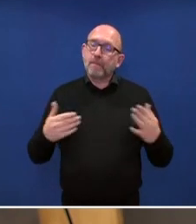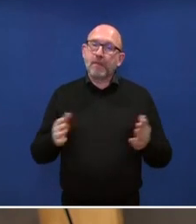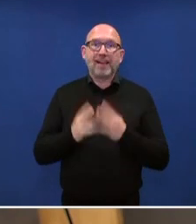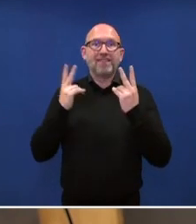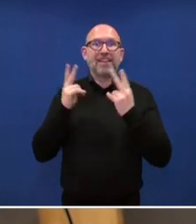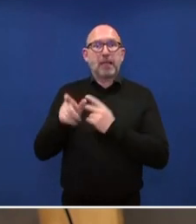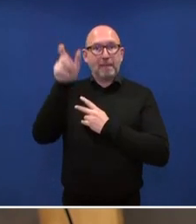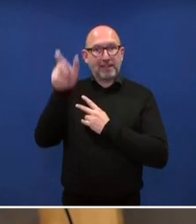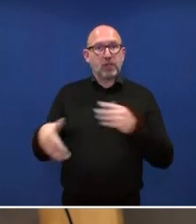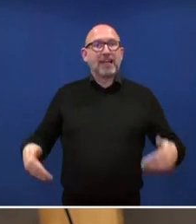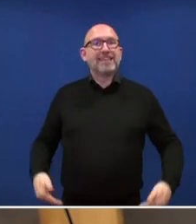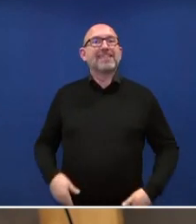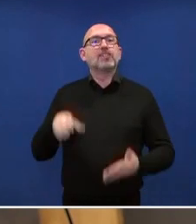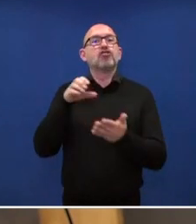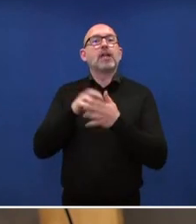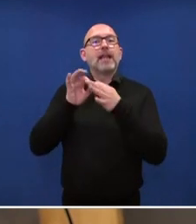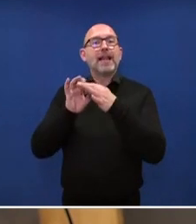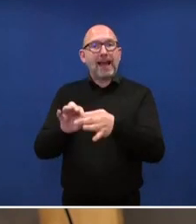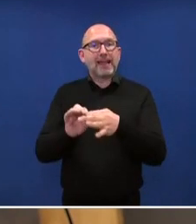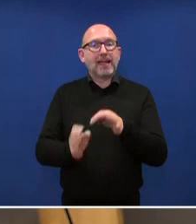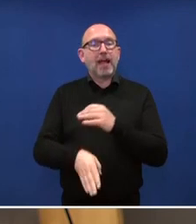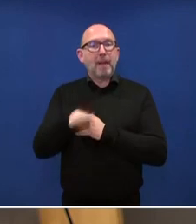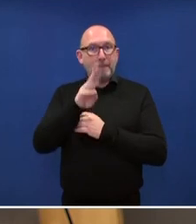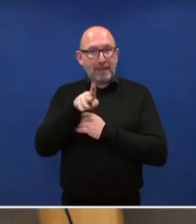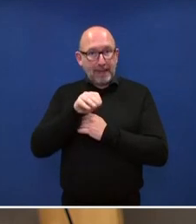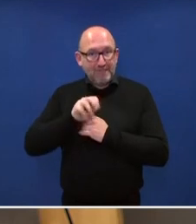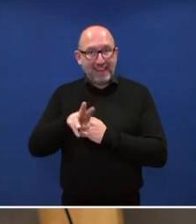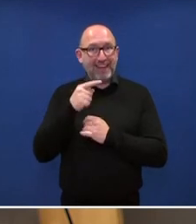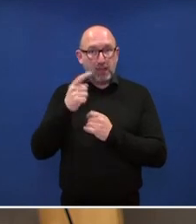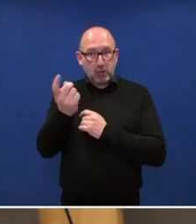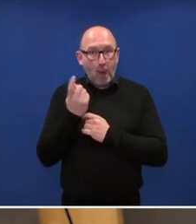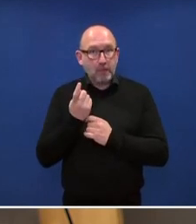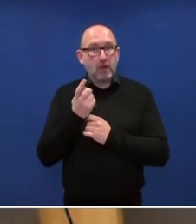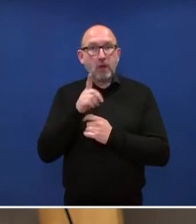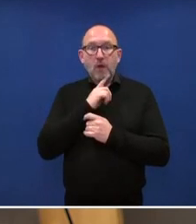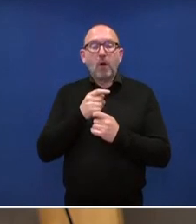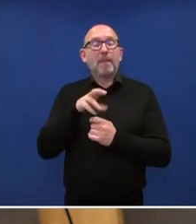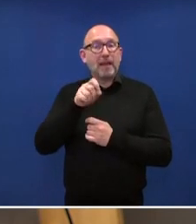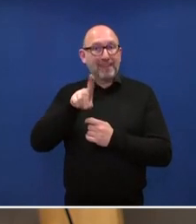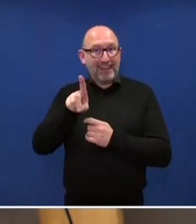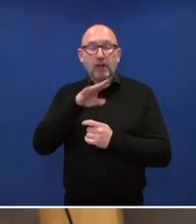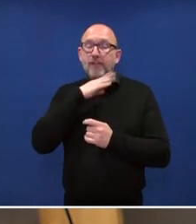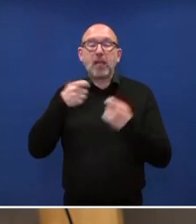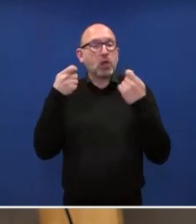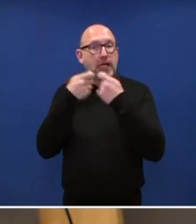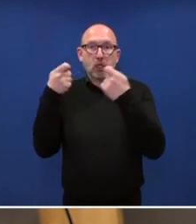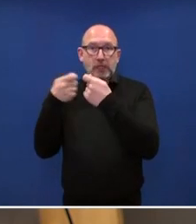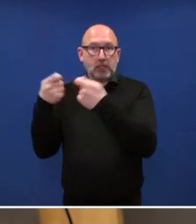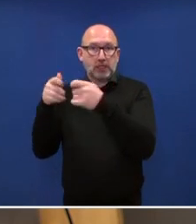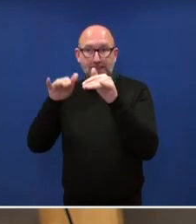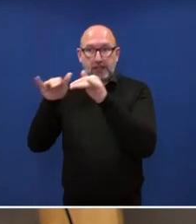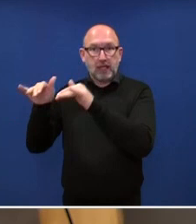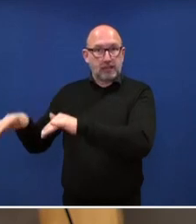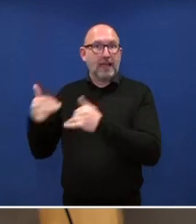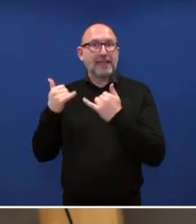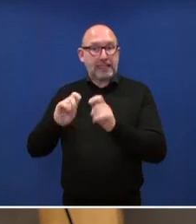Person der Dienststellenleiter aus dem BND kommt und immer noch viele Kontakte in den BND hat. Das zum jetzigen